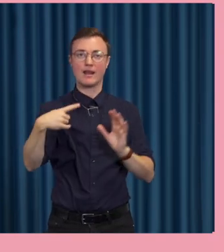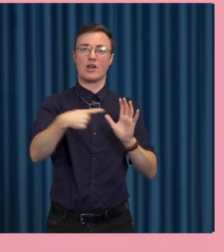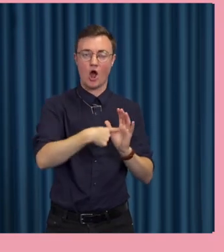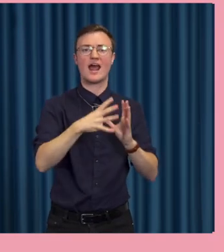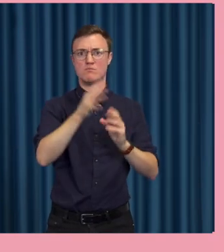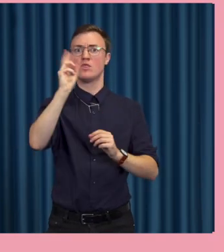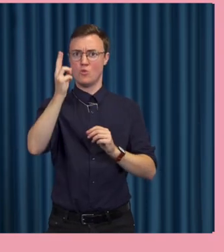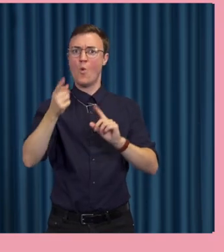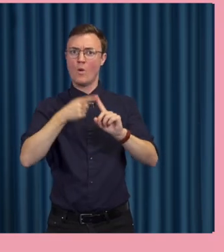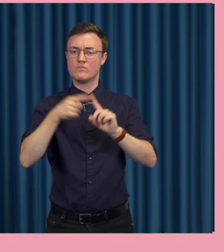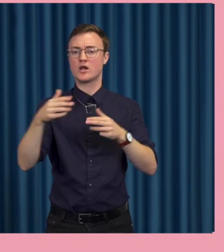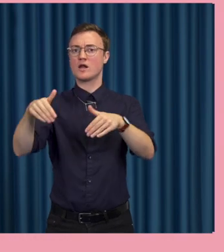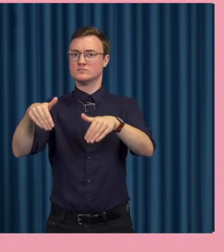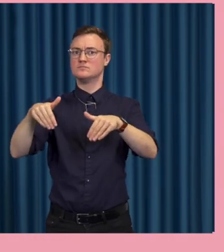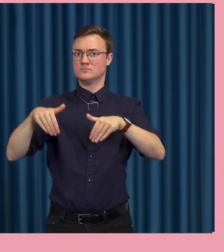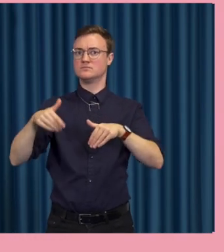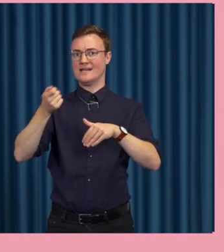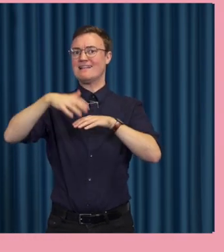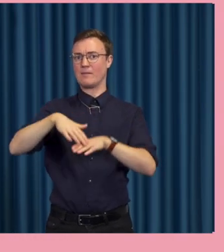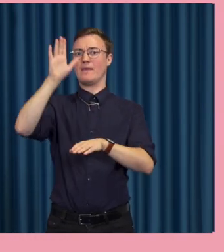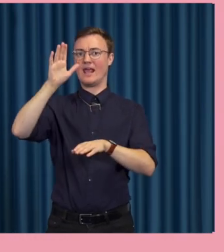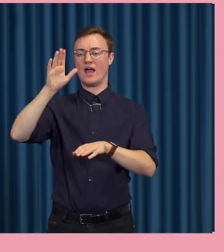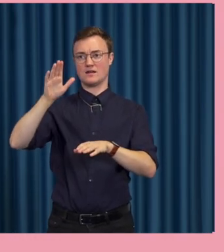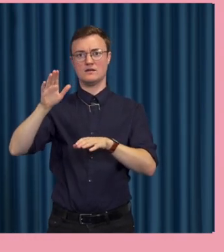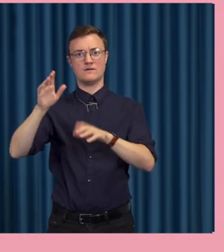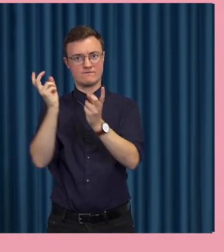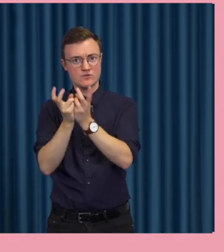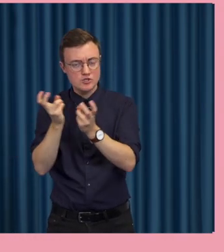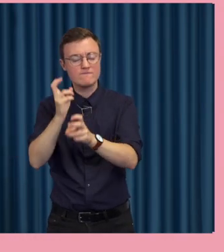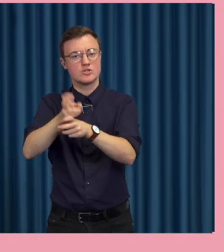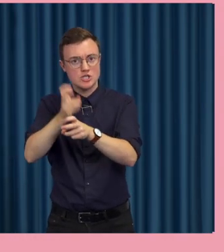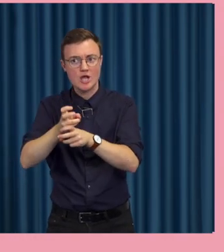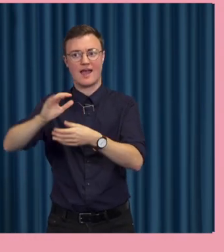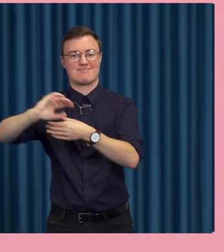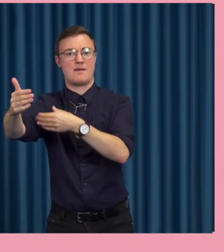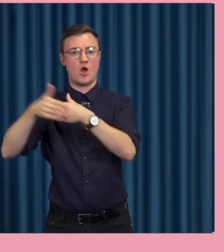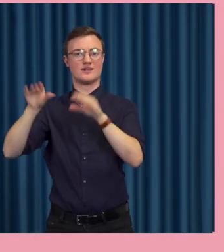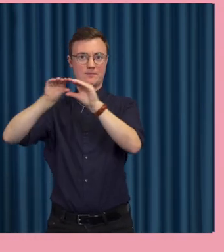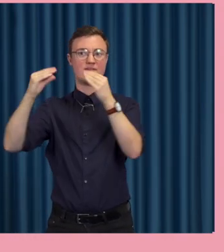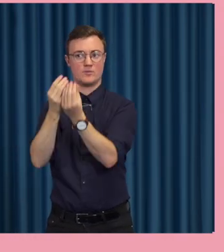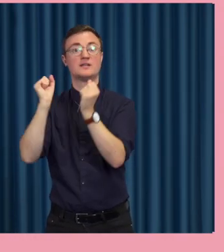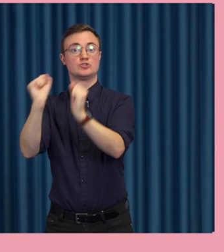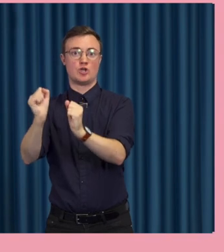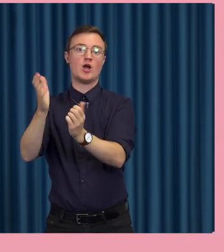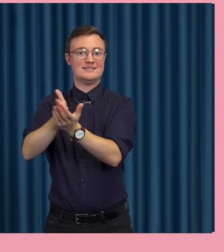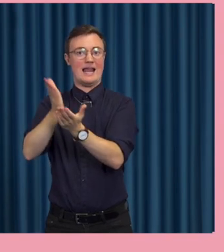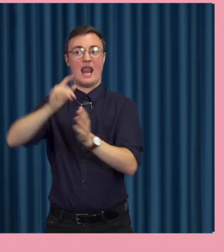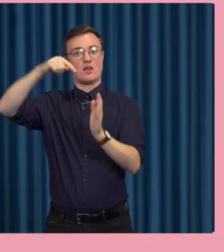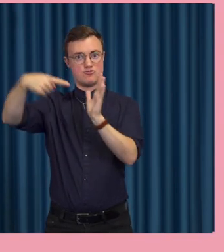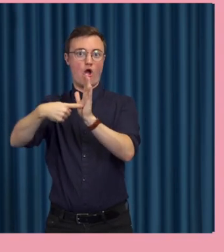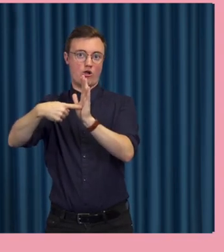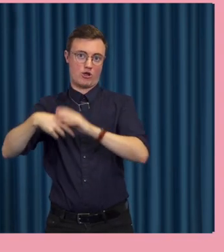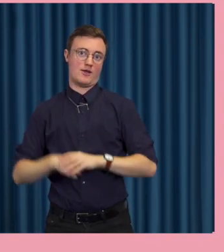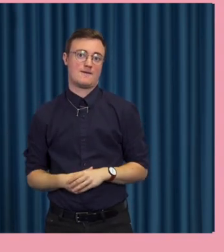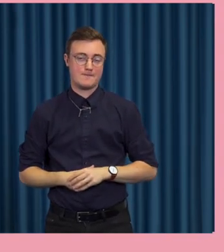vi nog mer i trenden att man börjar dra tillbaks liksom plattform, plattformarna och internet kan man säga till att hamna under juristikationer i olika länder.